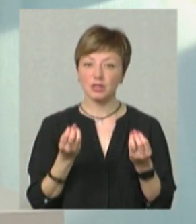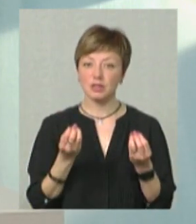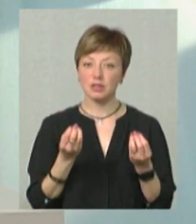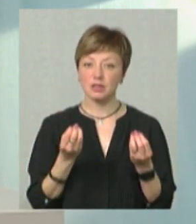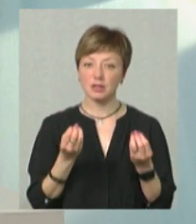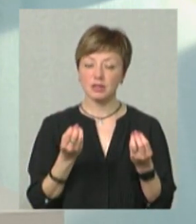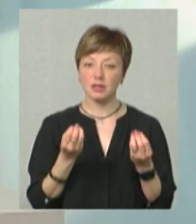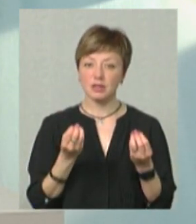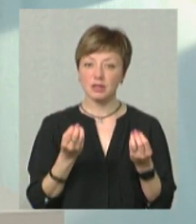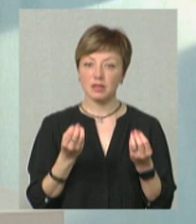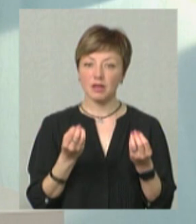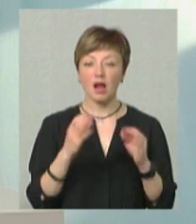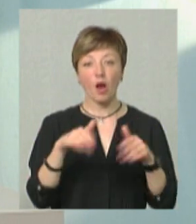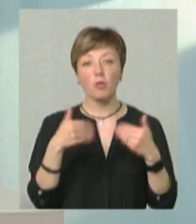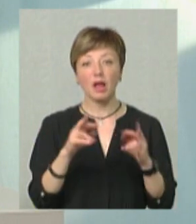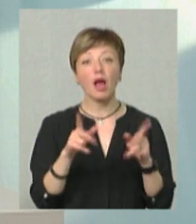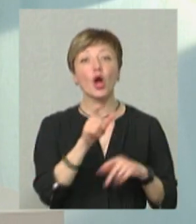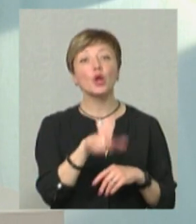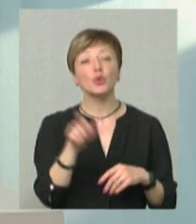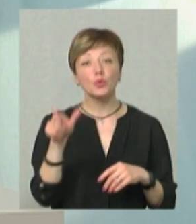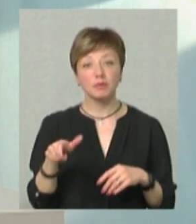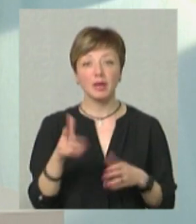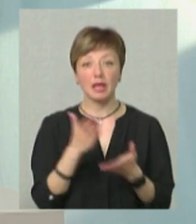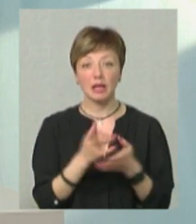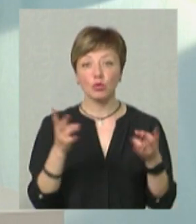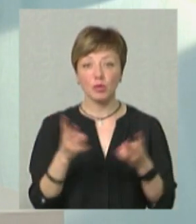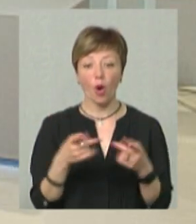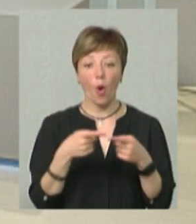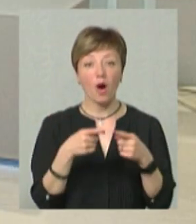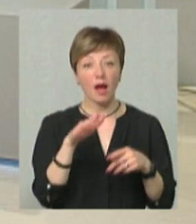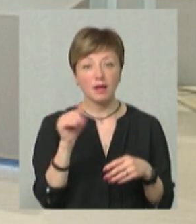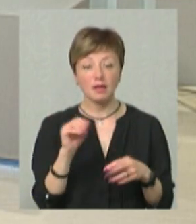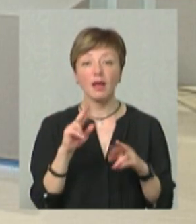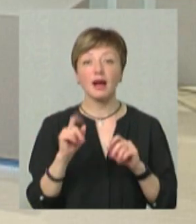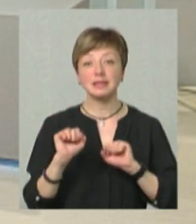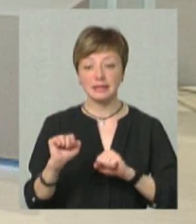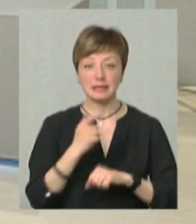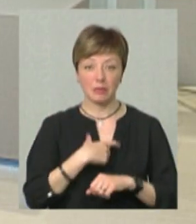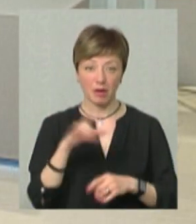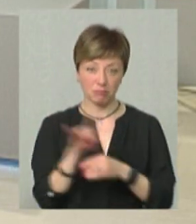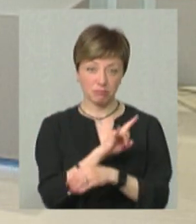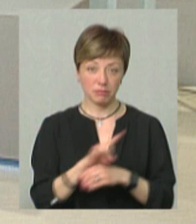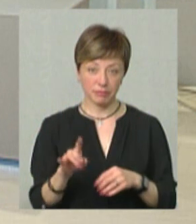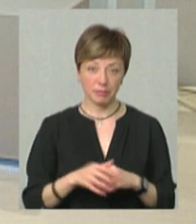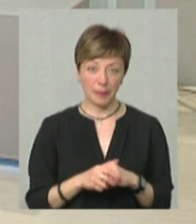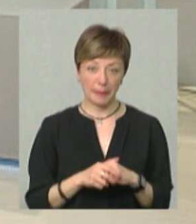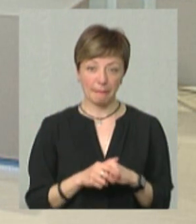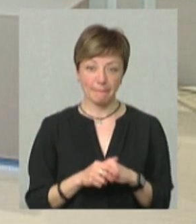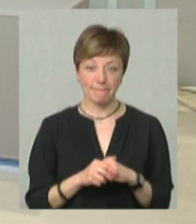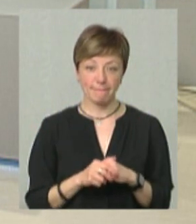хочеться від вас рекомендацію все ж таки, як людям, у яких є необхідність в оренді, як застрахуватися від шахрайства щодо них?